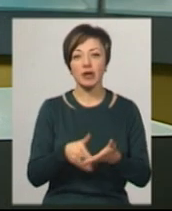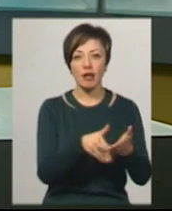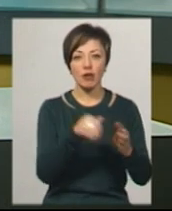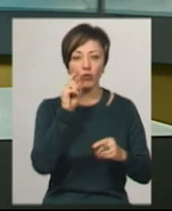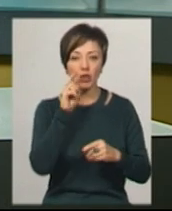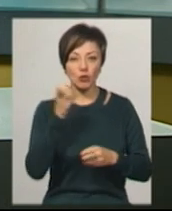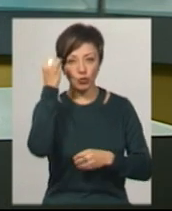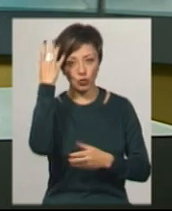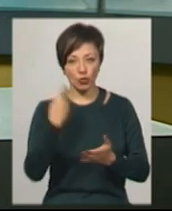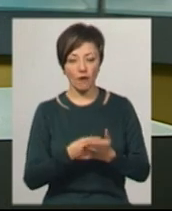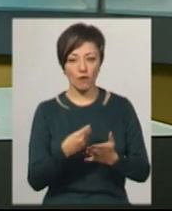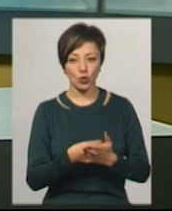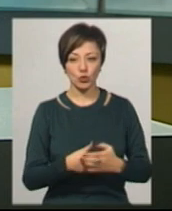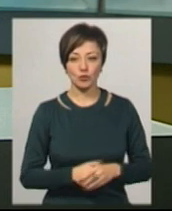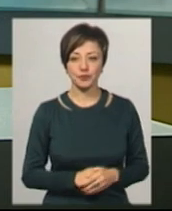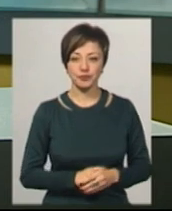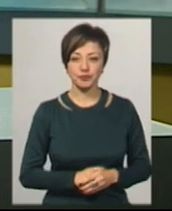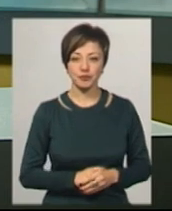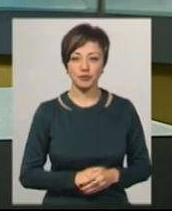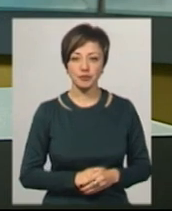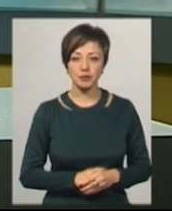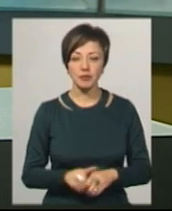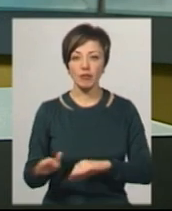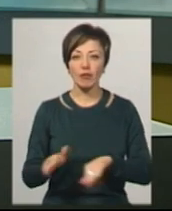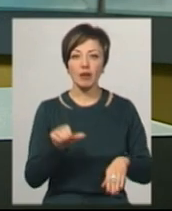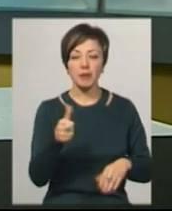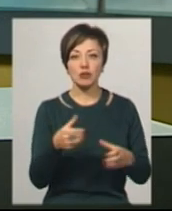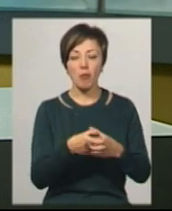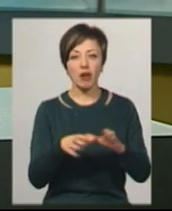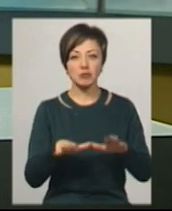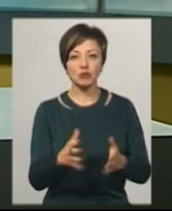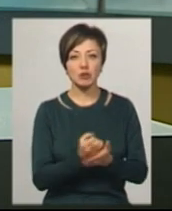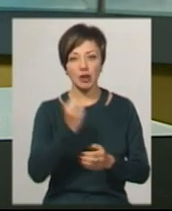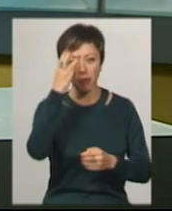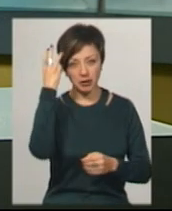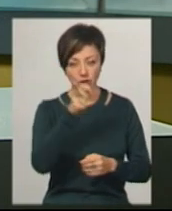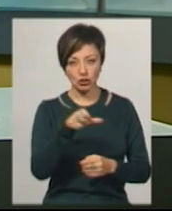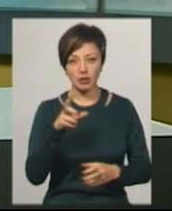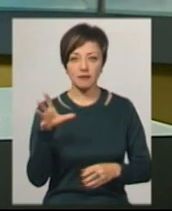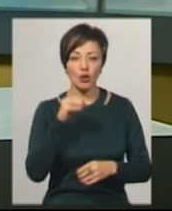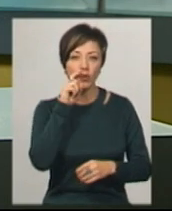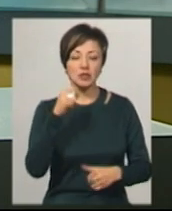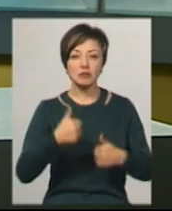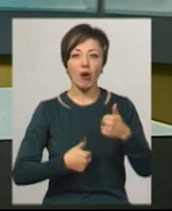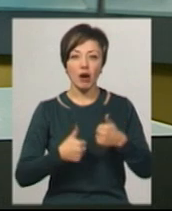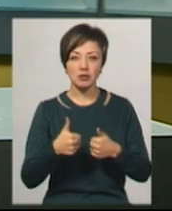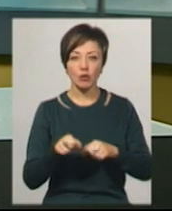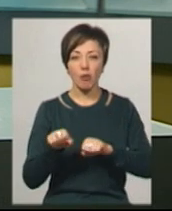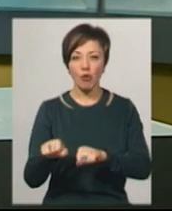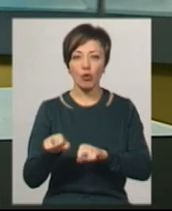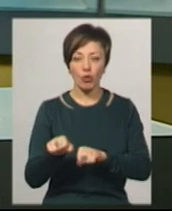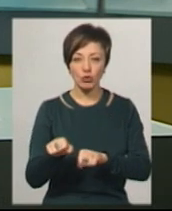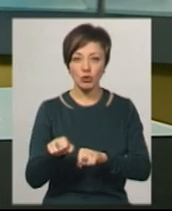Українського культурного фонду. Перше командне місце здобули хмельничани на всеукраїнських змаганнях з оборону